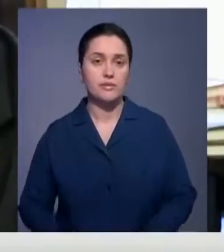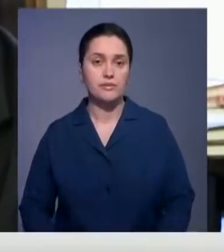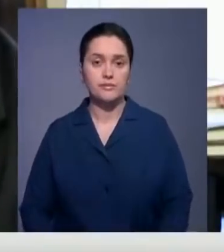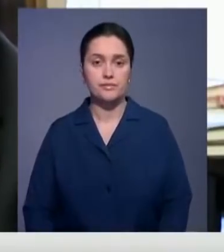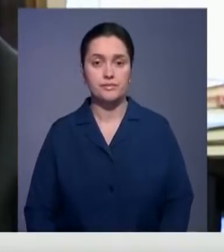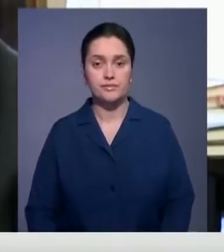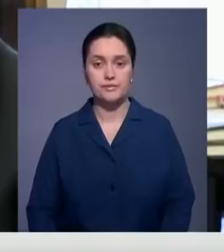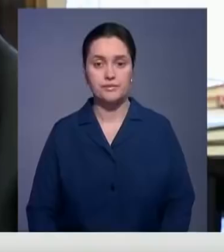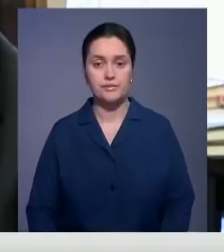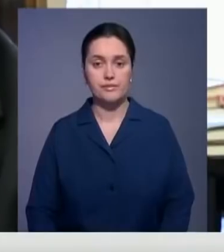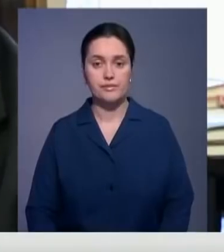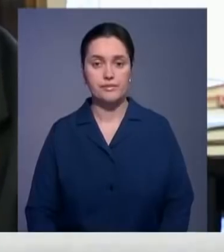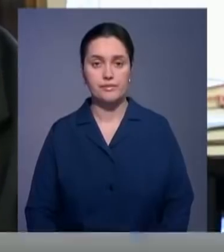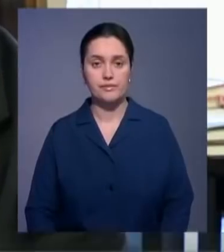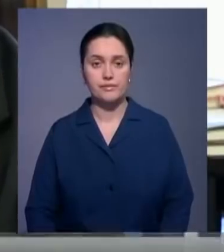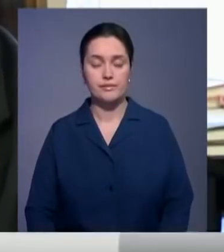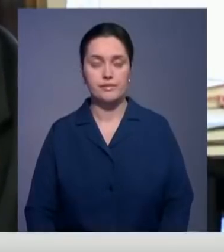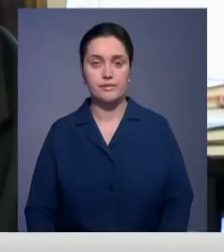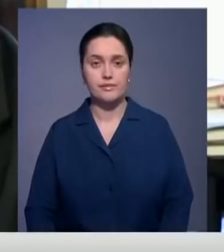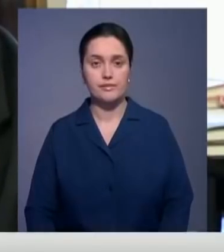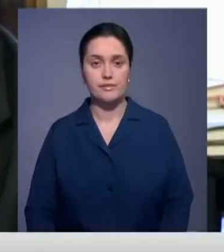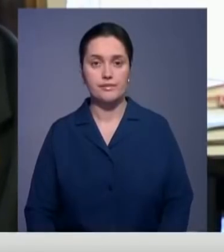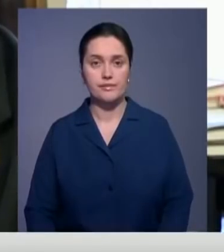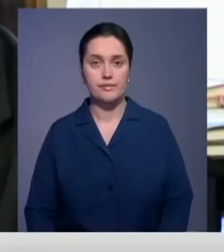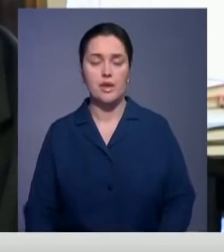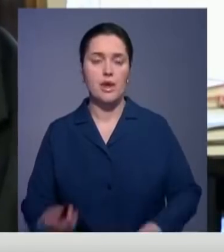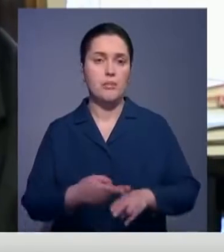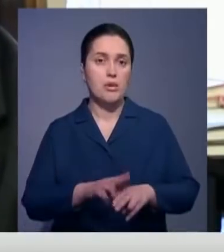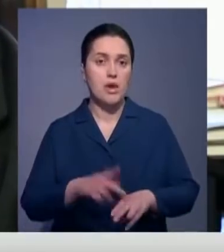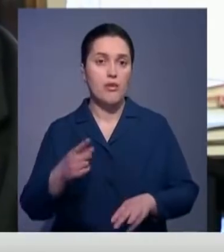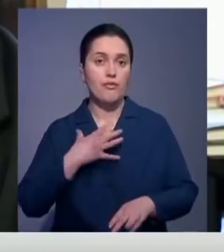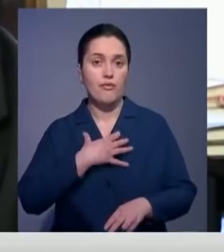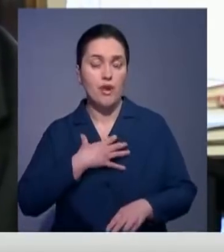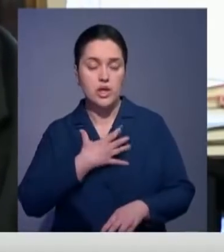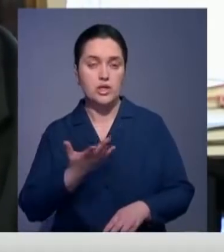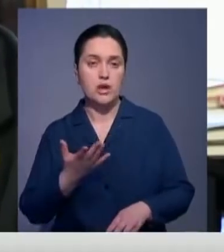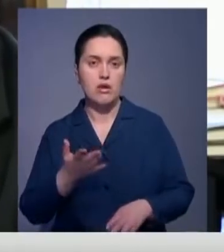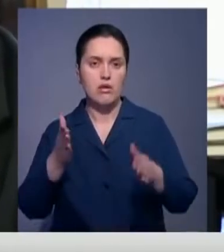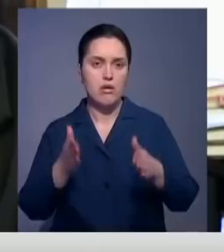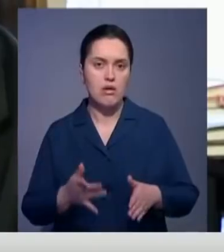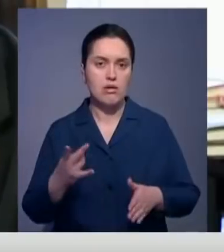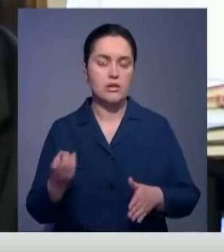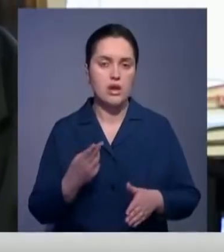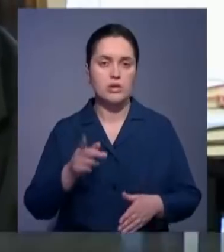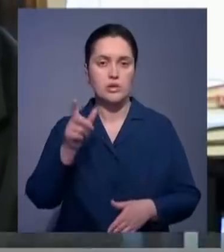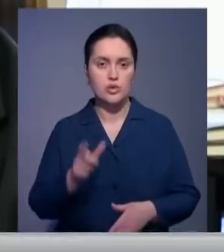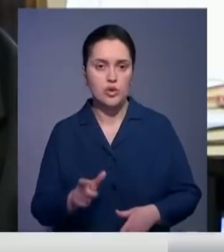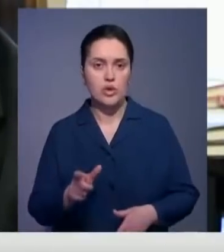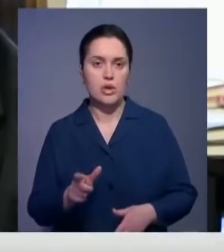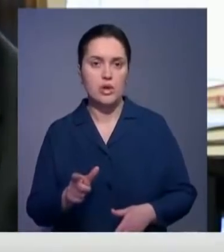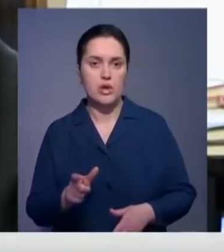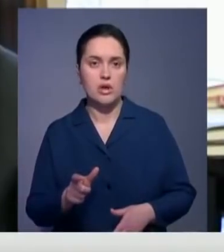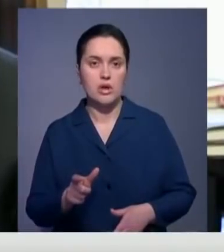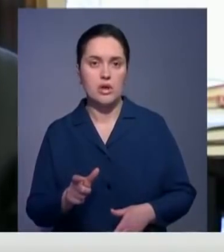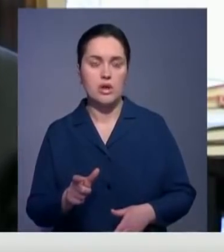фундаментальные книги для нации, о нации, о человеке, который становится прямо